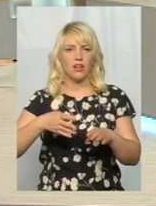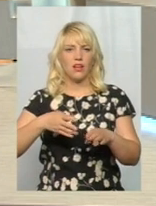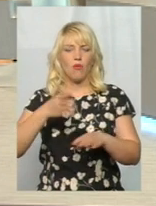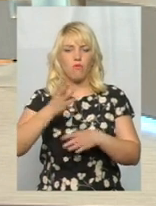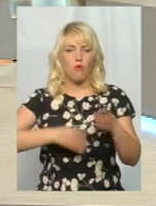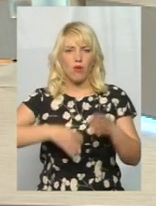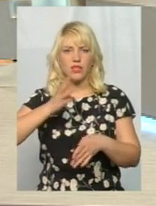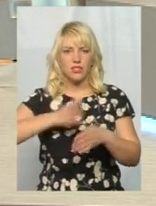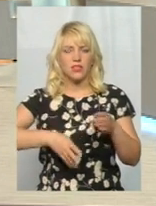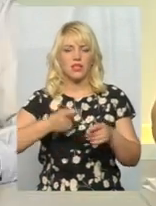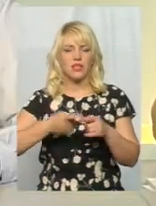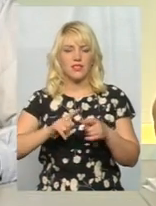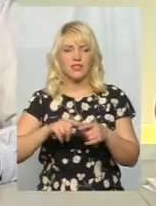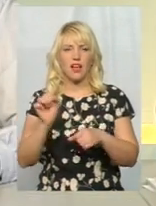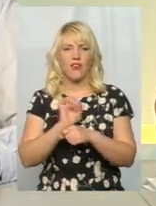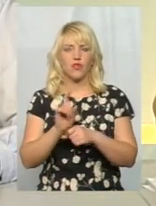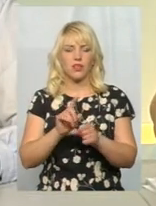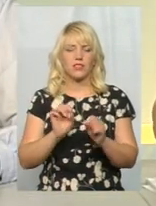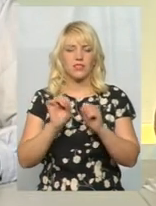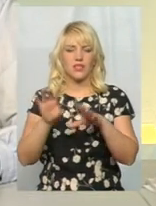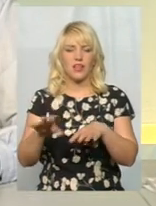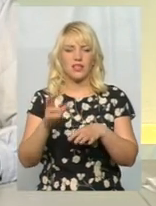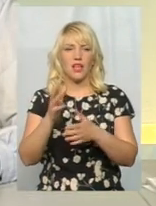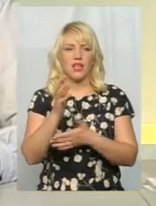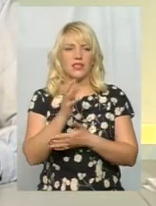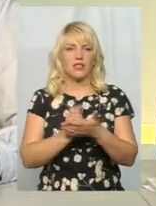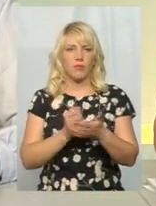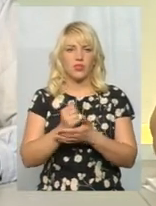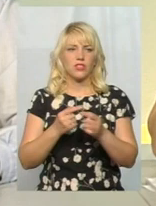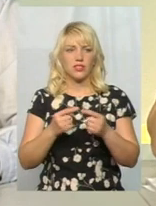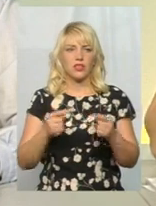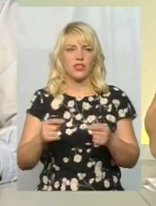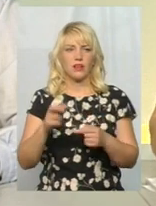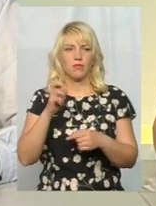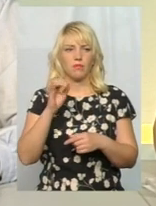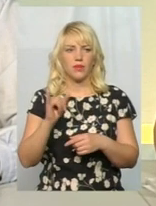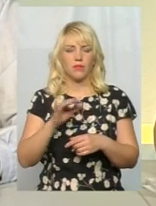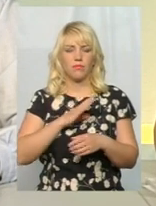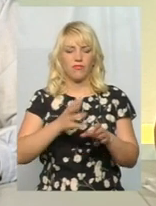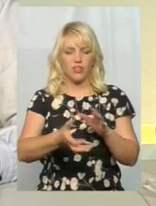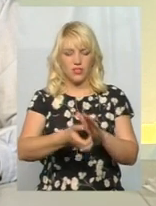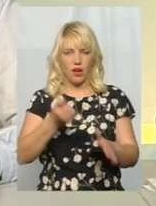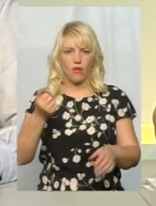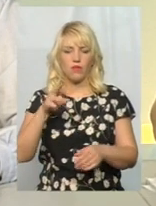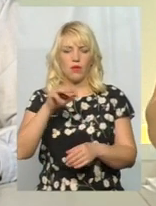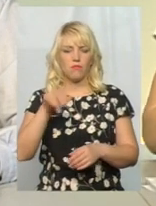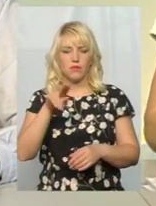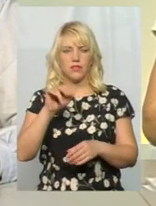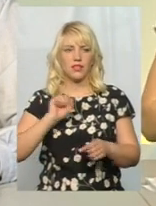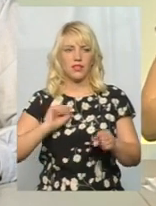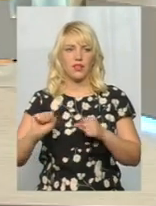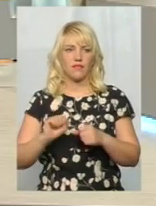автомобілі, які здані на запчастини, є працівники, були витягнуті, мідь витягував керівник сьогодні.